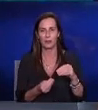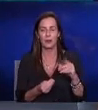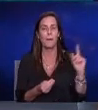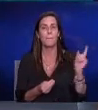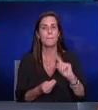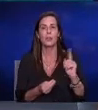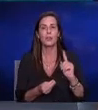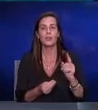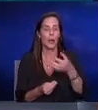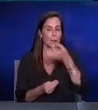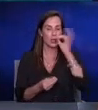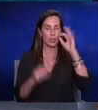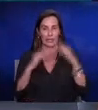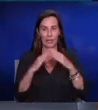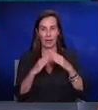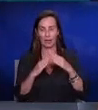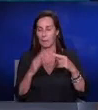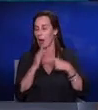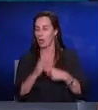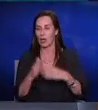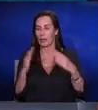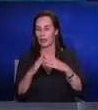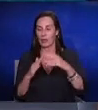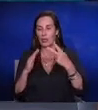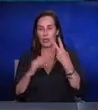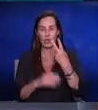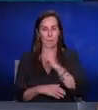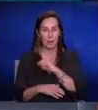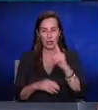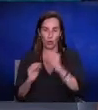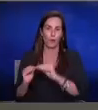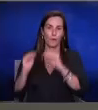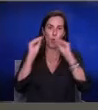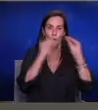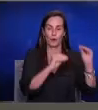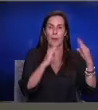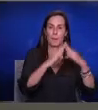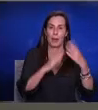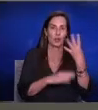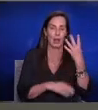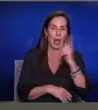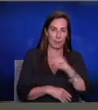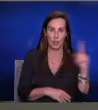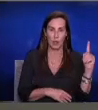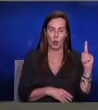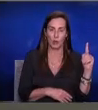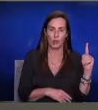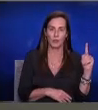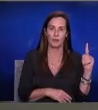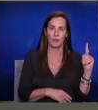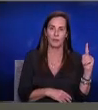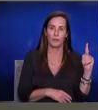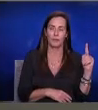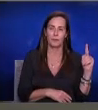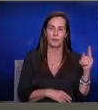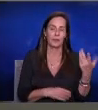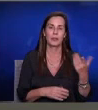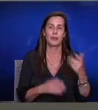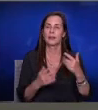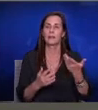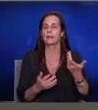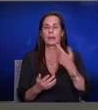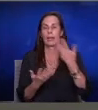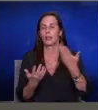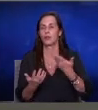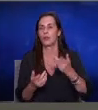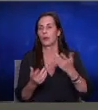הדירה שלו, למשל מדירה של שני מיליון שקלים לדירה של ארבעה מיליון שקלים נניח שהוא קיבל ירושה של שני מיליון שקלים